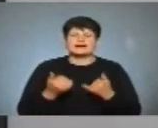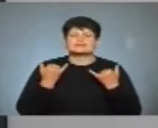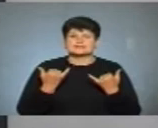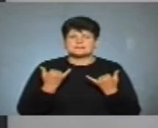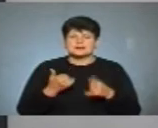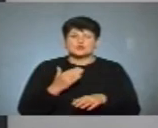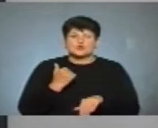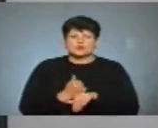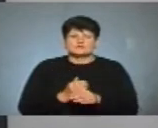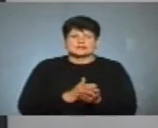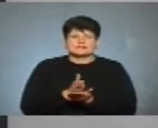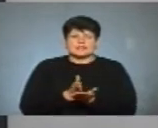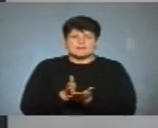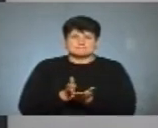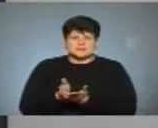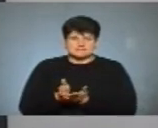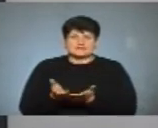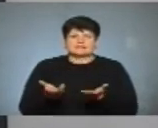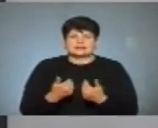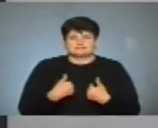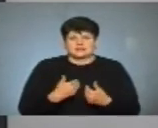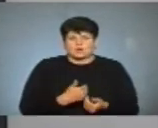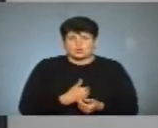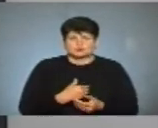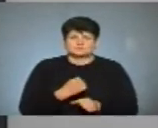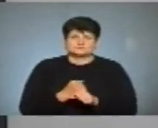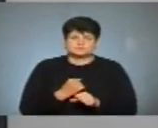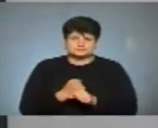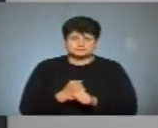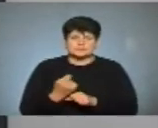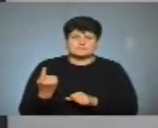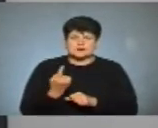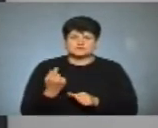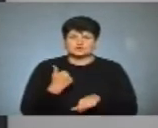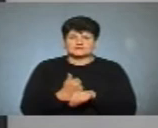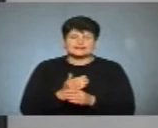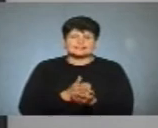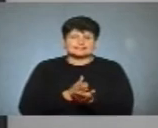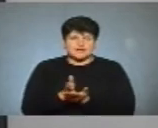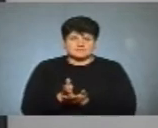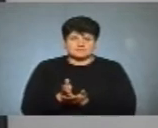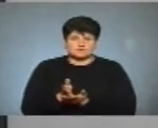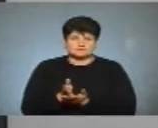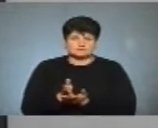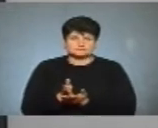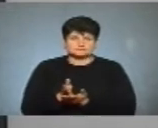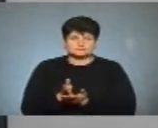основні напрямки, які ми хочемо впроваджувати. По-перше, основний напрямок – це